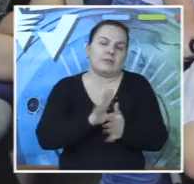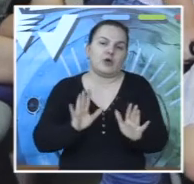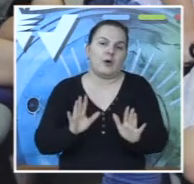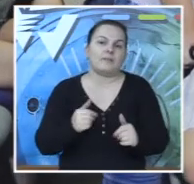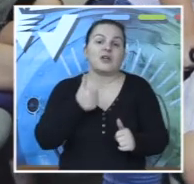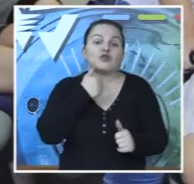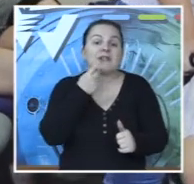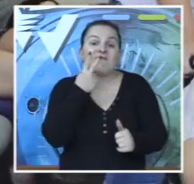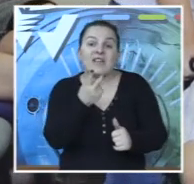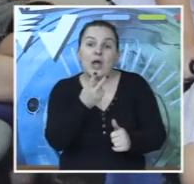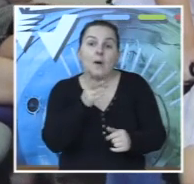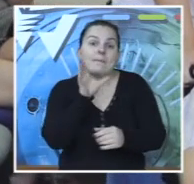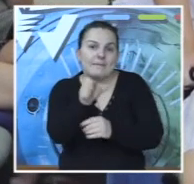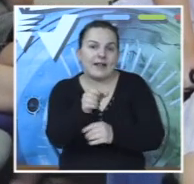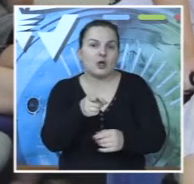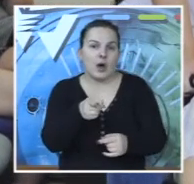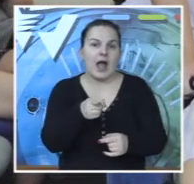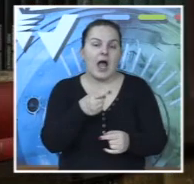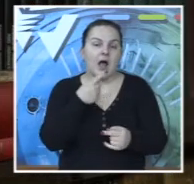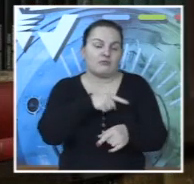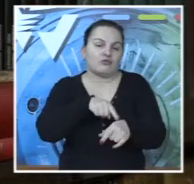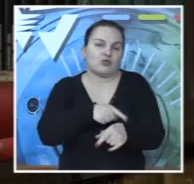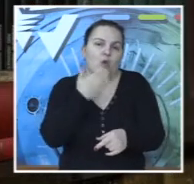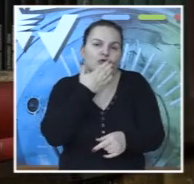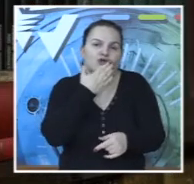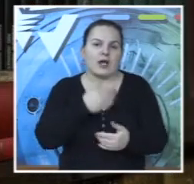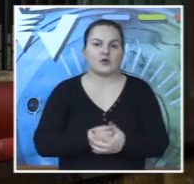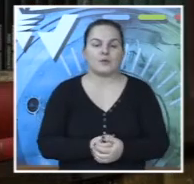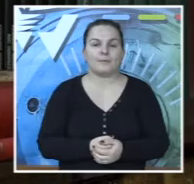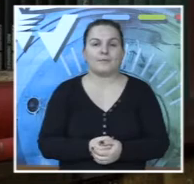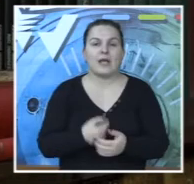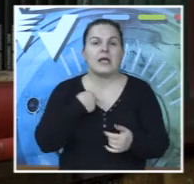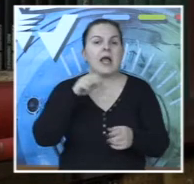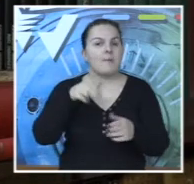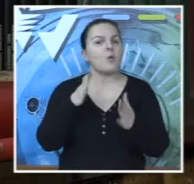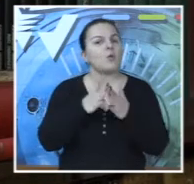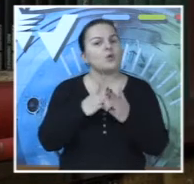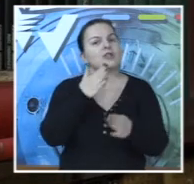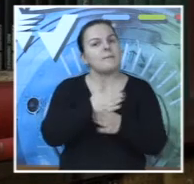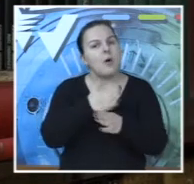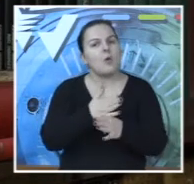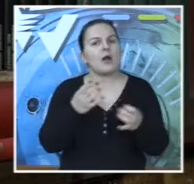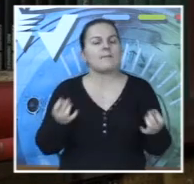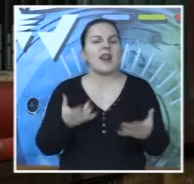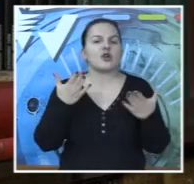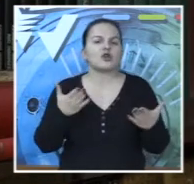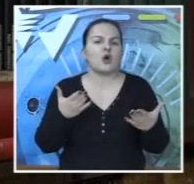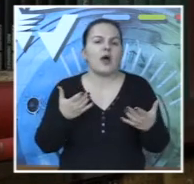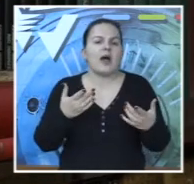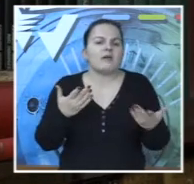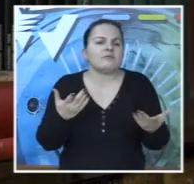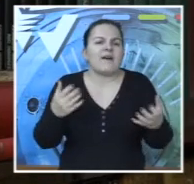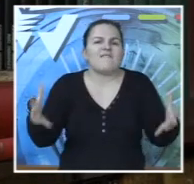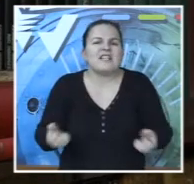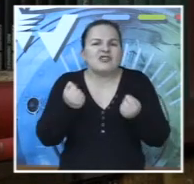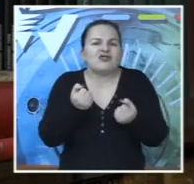moj utisak. Bio i ono što sam mogao na času da primetim. Ja mogu nešto kući, da mu malo nešto pomognem, ako treba, prosto fizički,